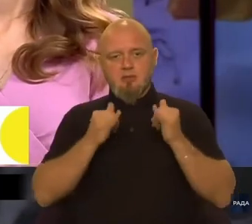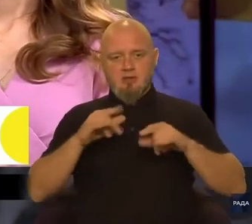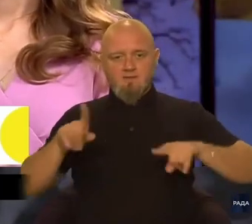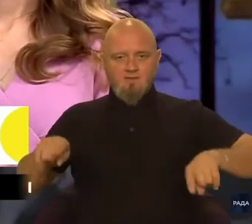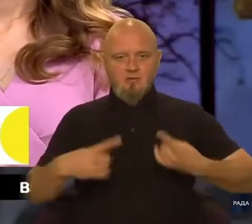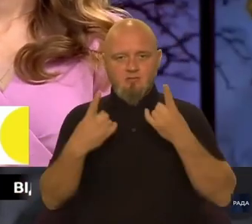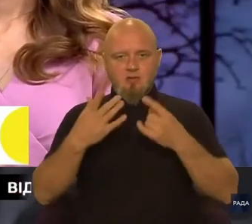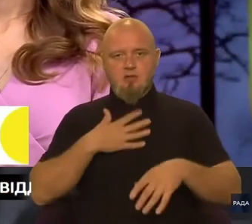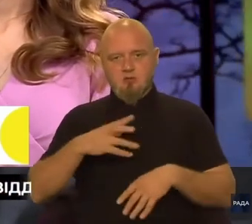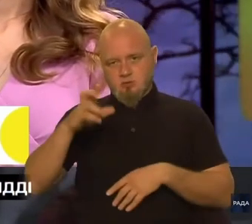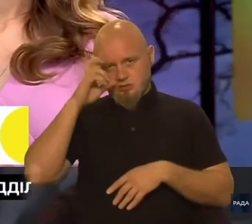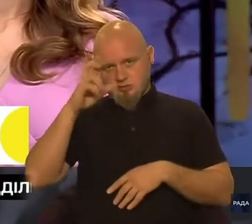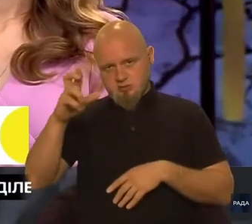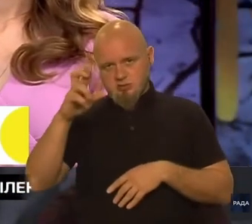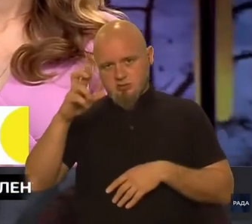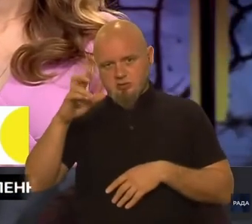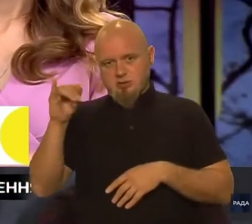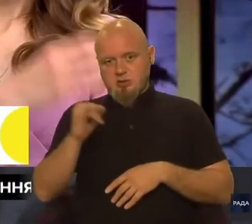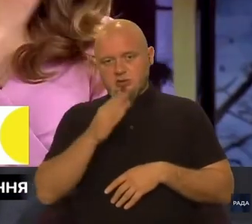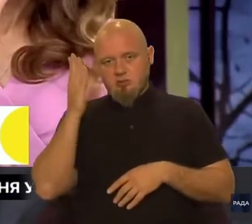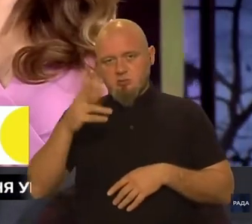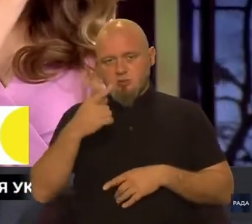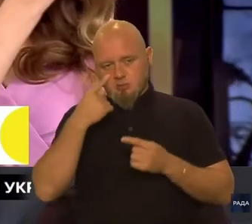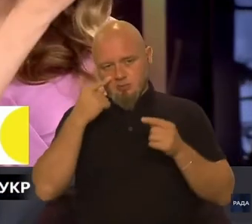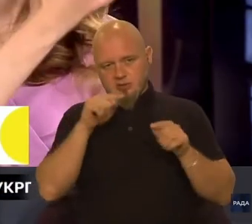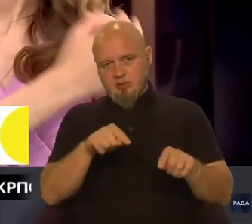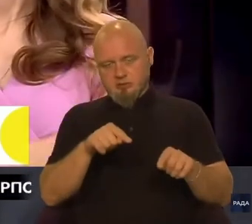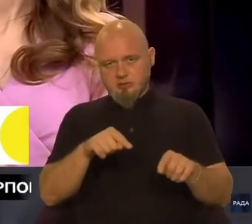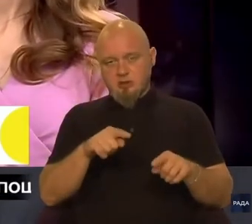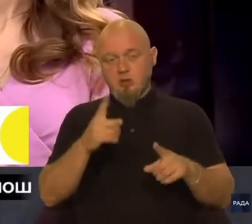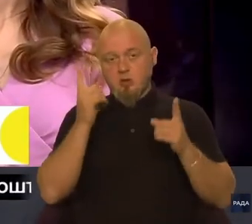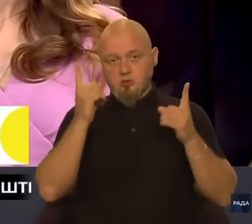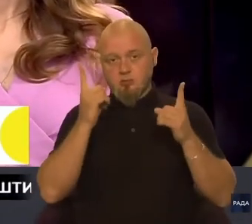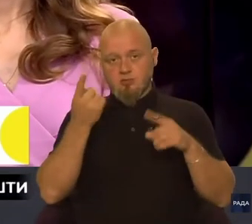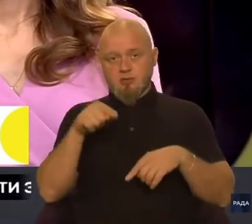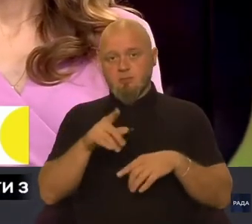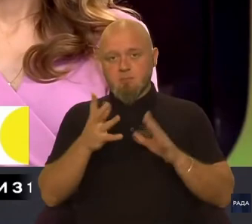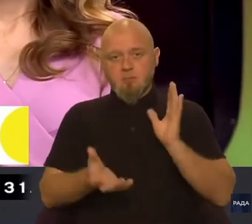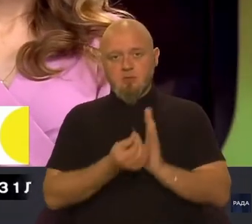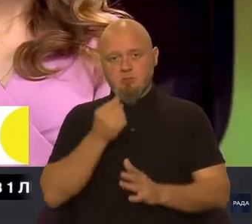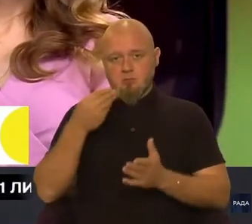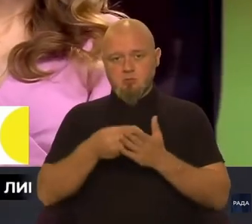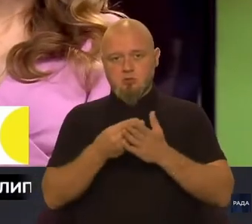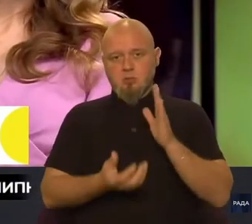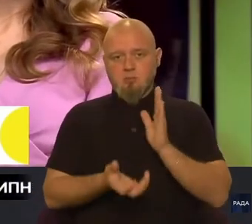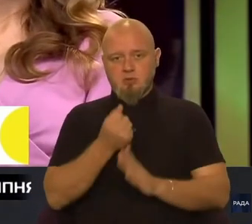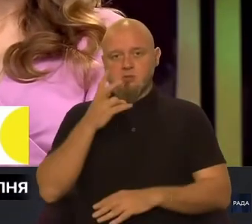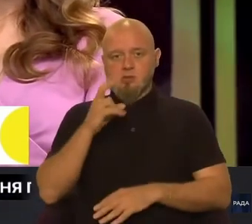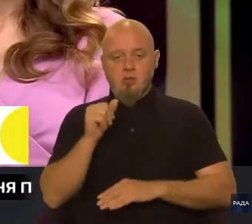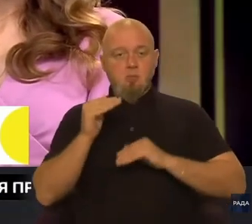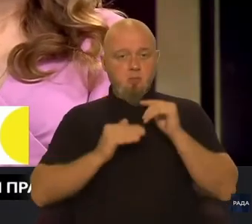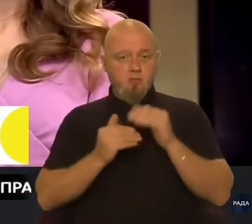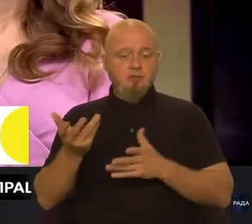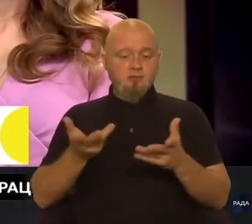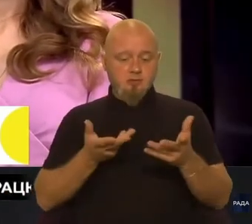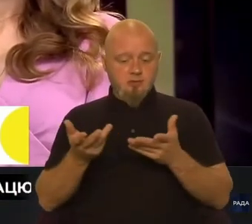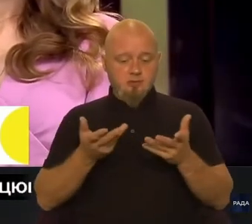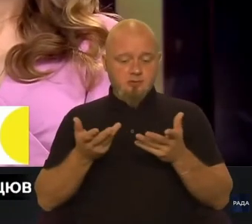відновлення нашої країни, і буде переділятися особлива підтримка, бюджетна підтримка на професії, які